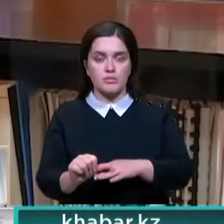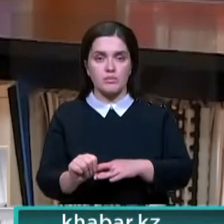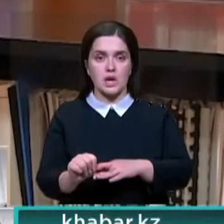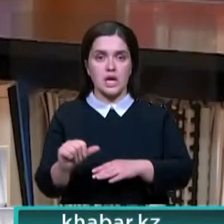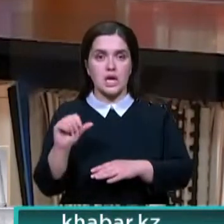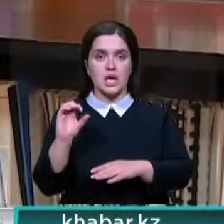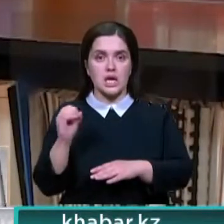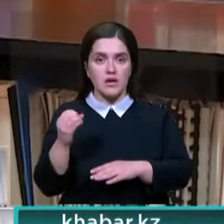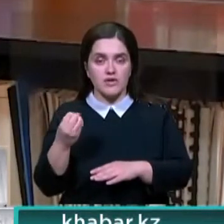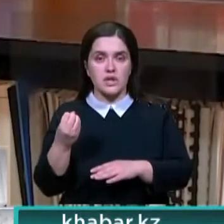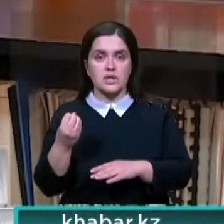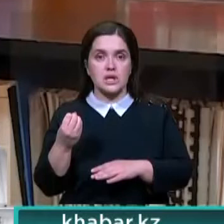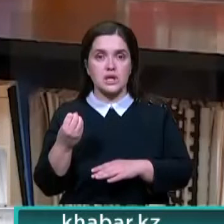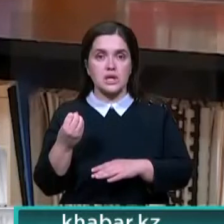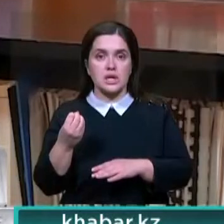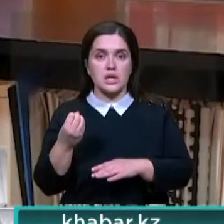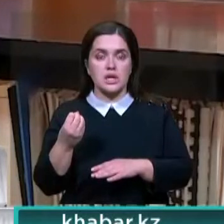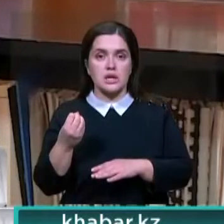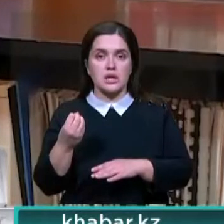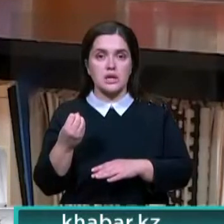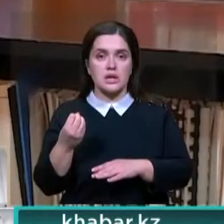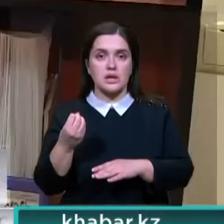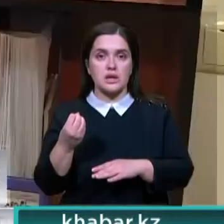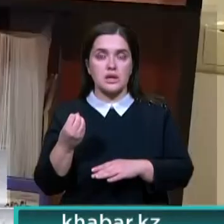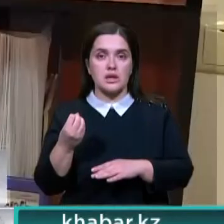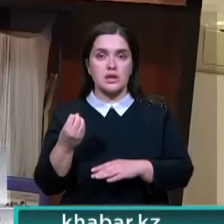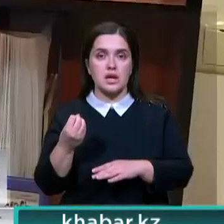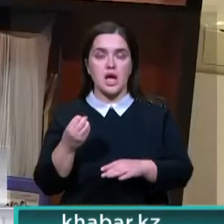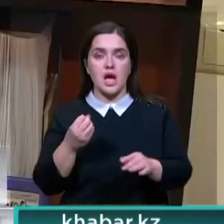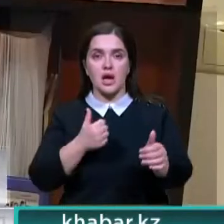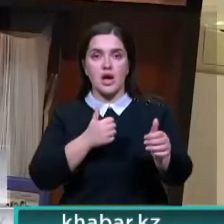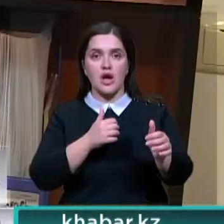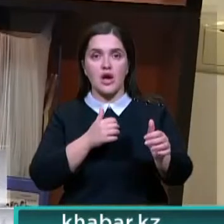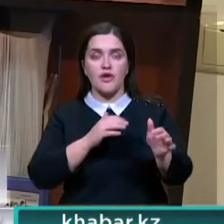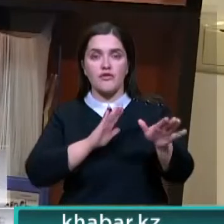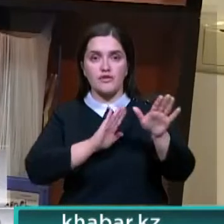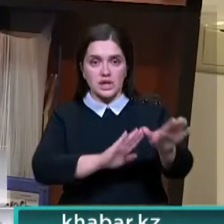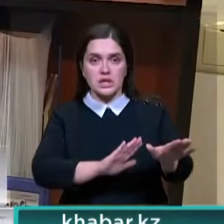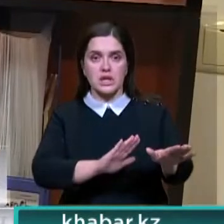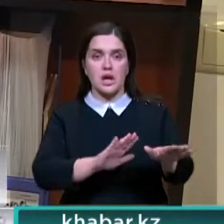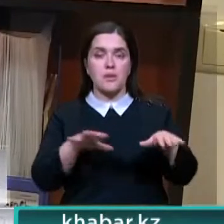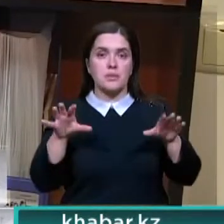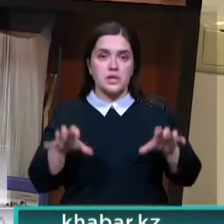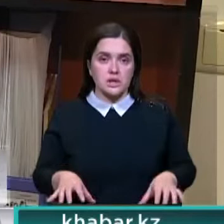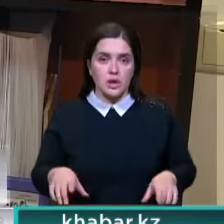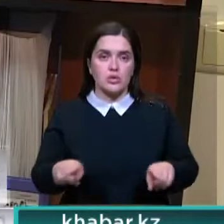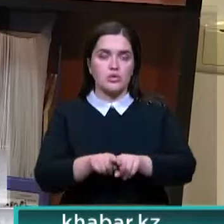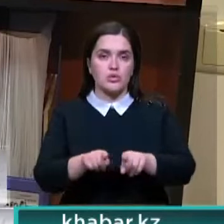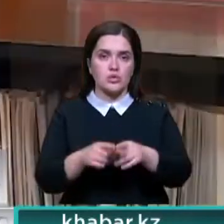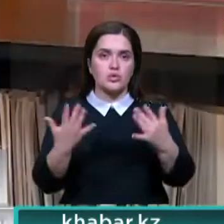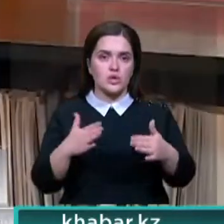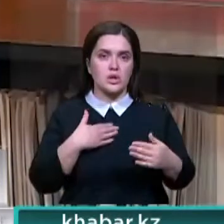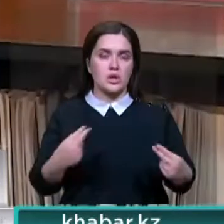Евразийской творческой гильдии «Лондон» Вице-председатель тоже уже к нам хочет